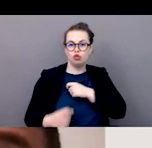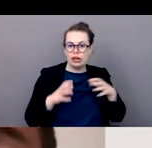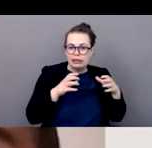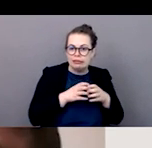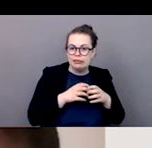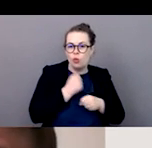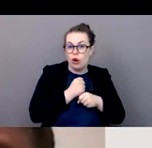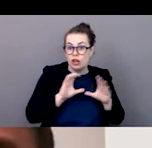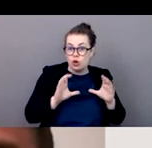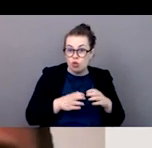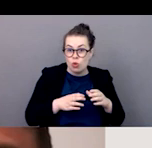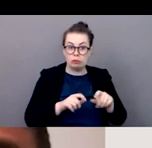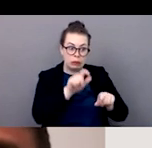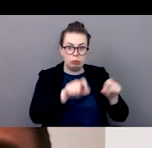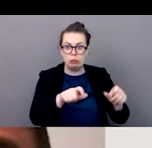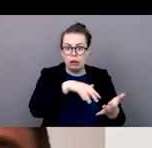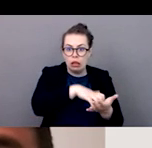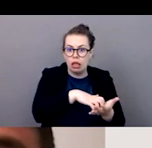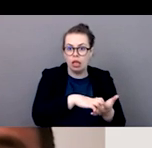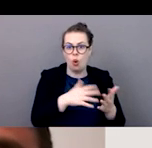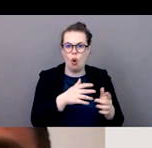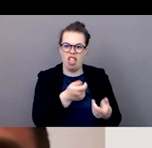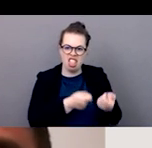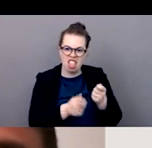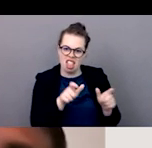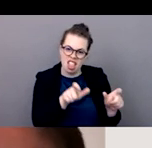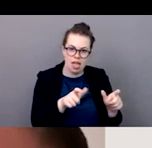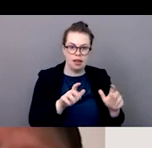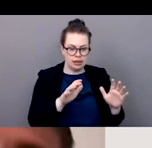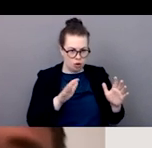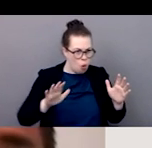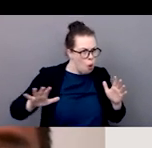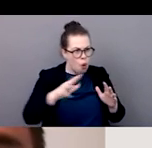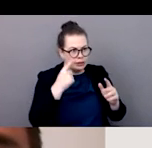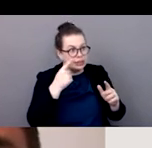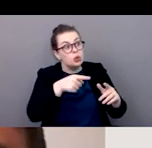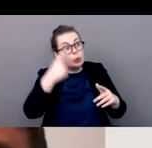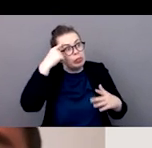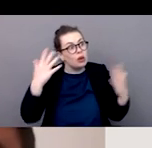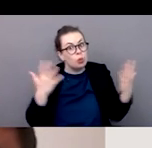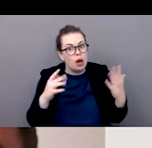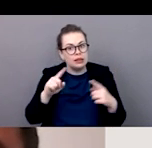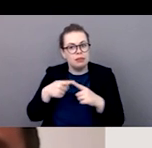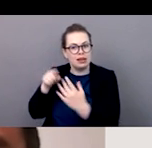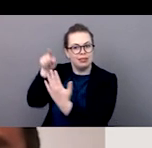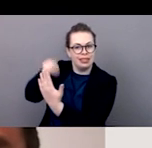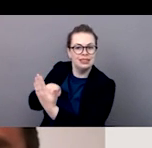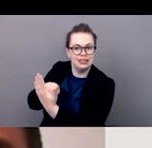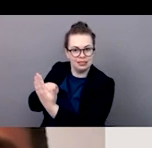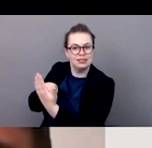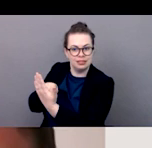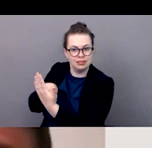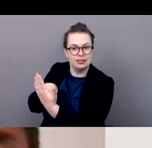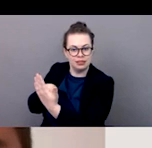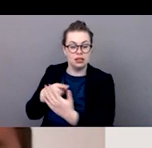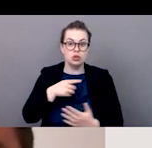syndicat sur un plan régional aussi bien que les organisations internationales et régionales et par qui prenantes et d'être capable